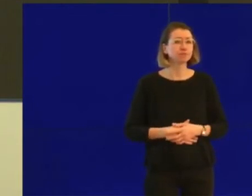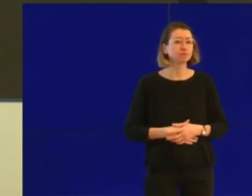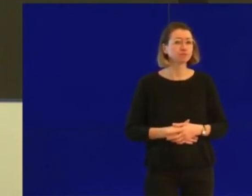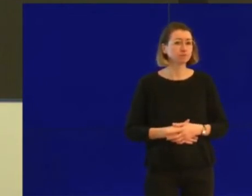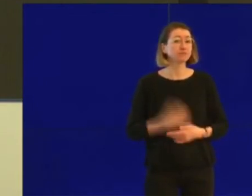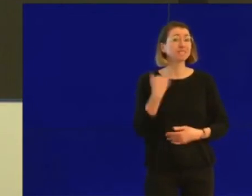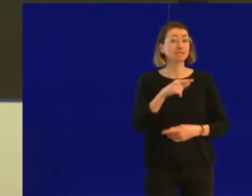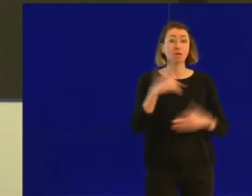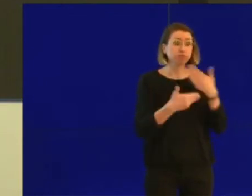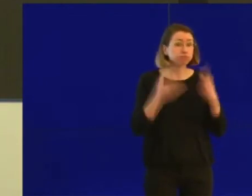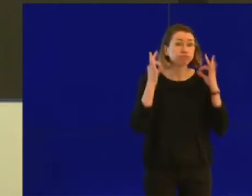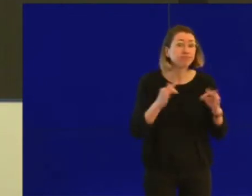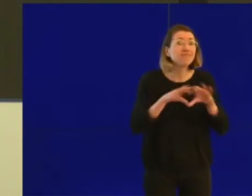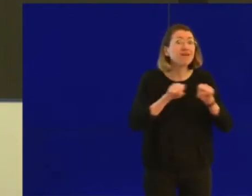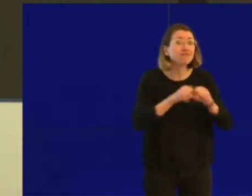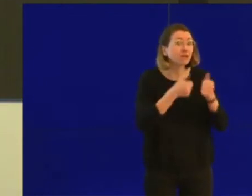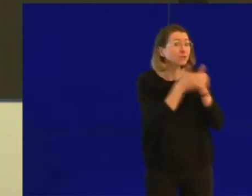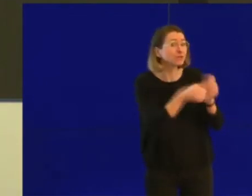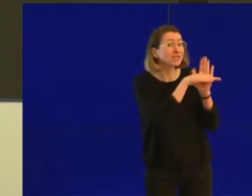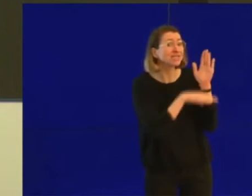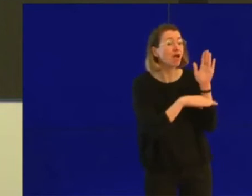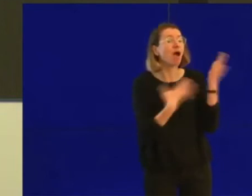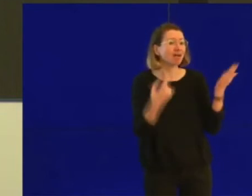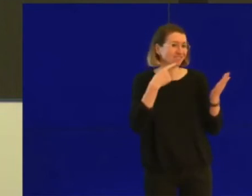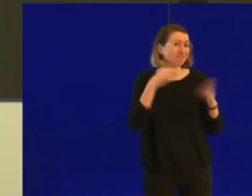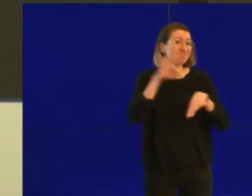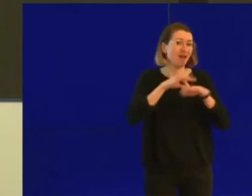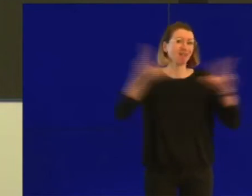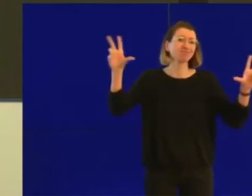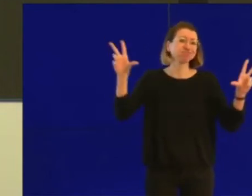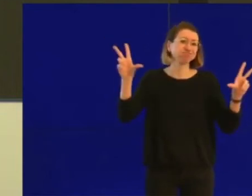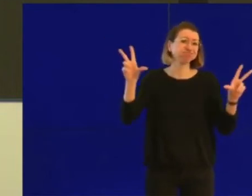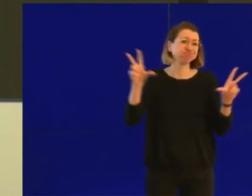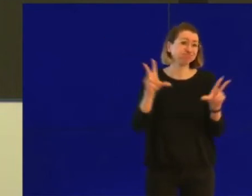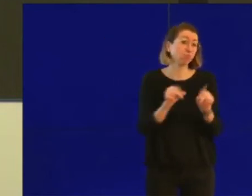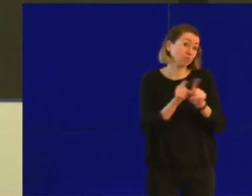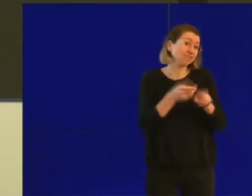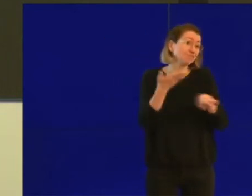davantage de patients contaminés, mais surtout de victimes peut-être plus gravement atteintes.